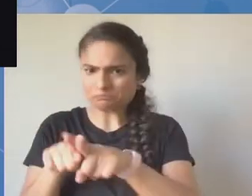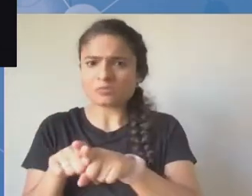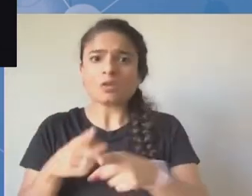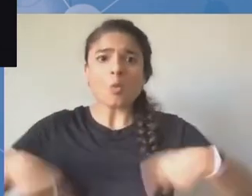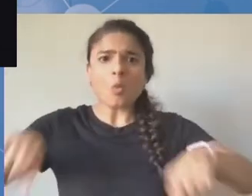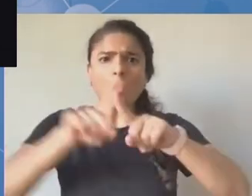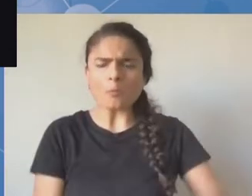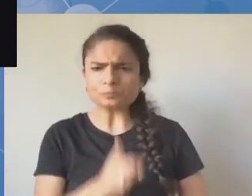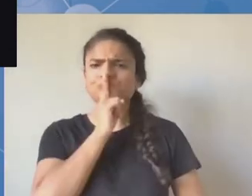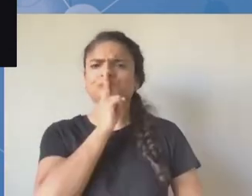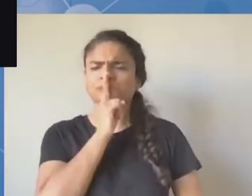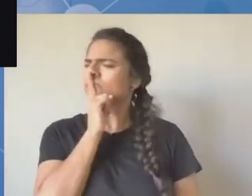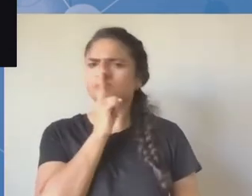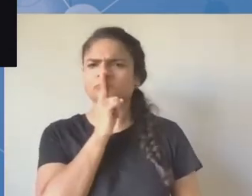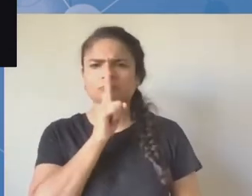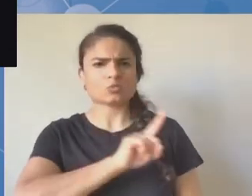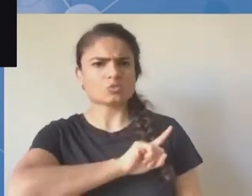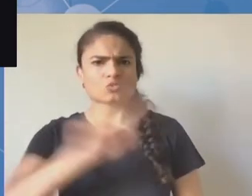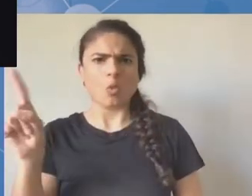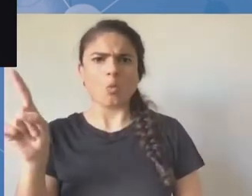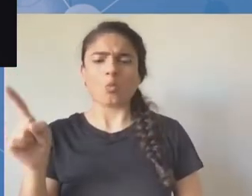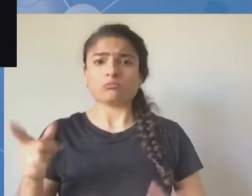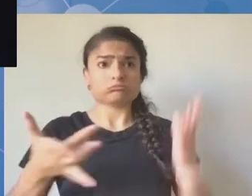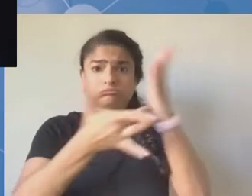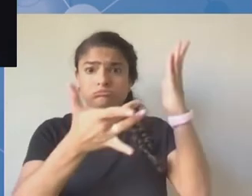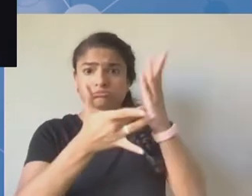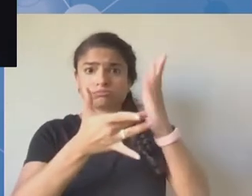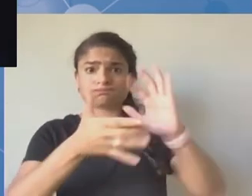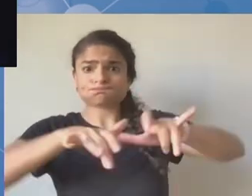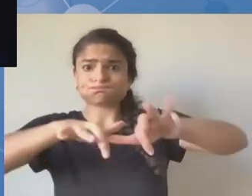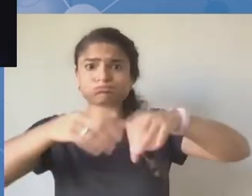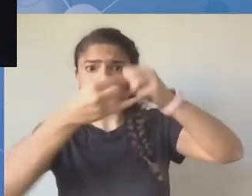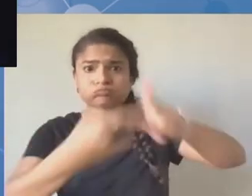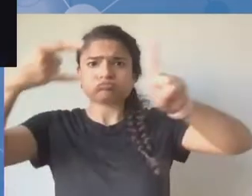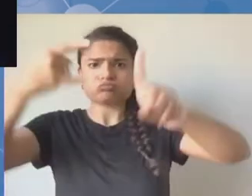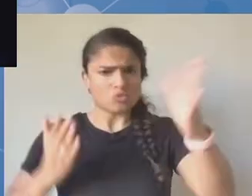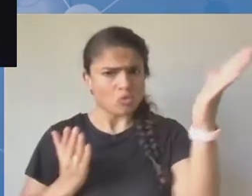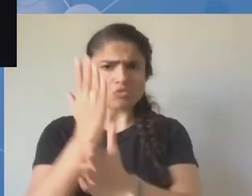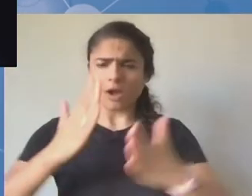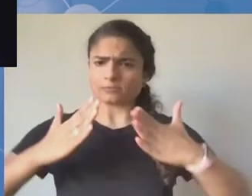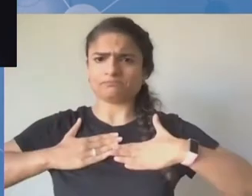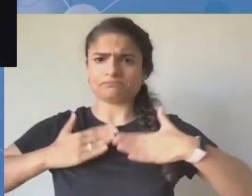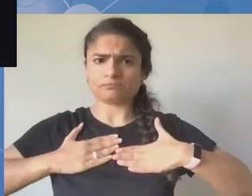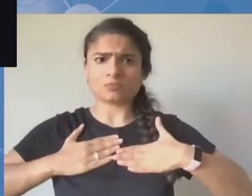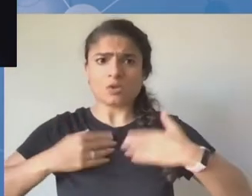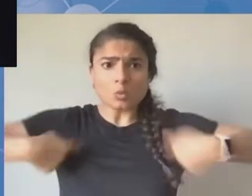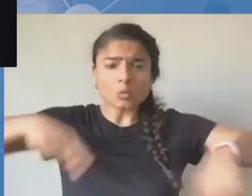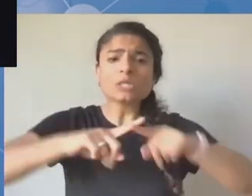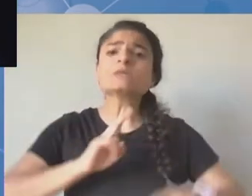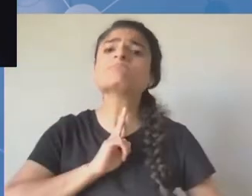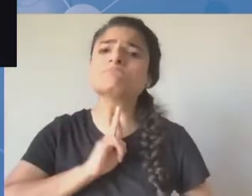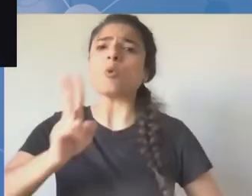Potrzebujemy podejścia wielostronnego, potrzebujemy pełnej inkluzji. I ja sam jestem